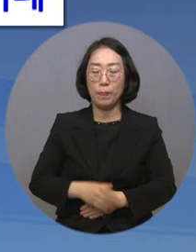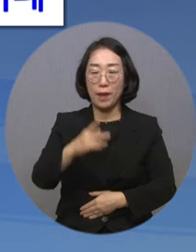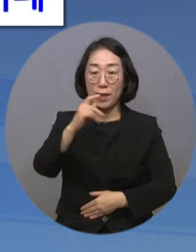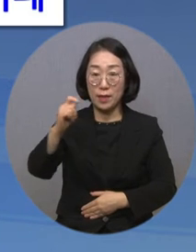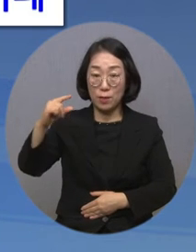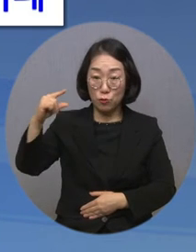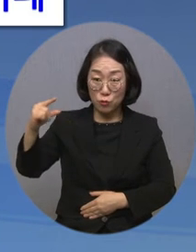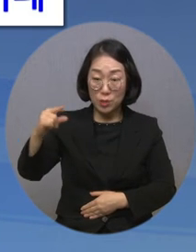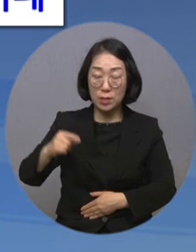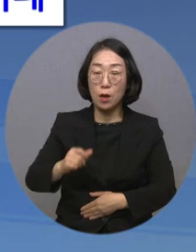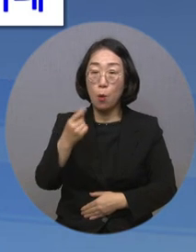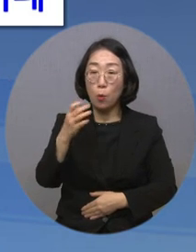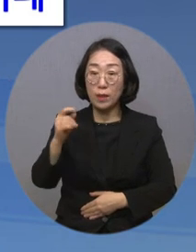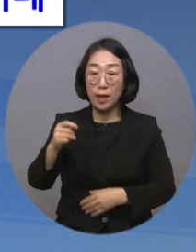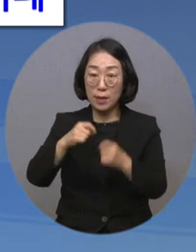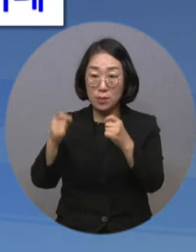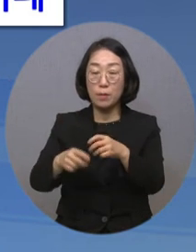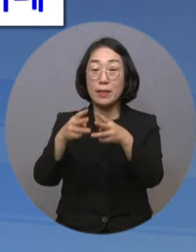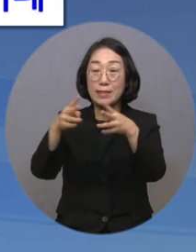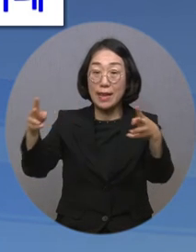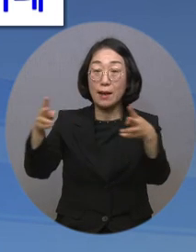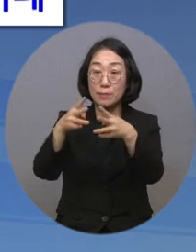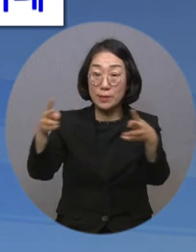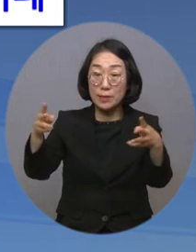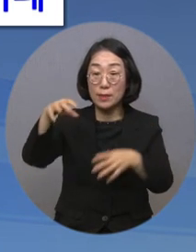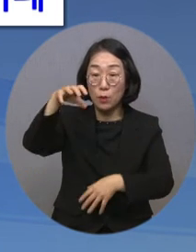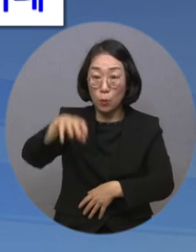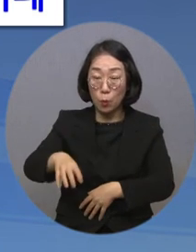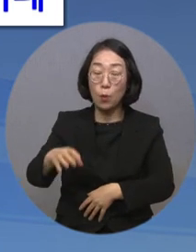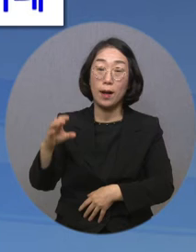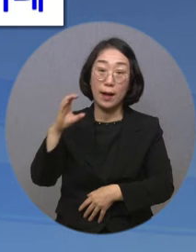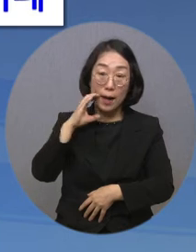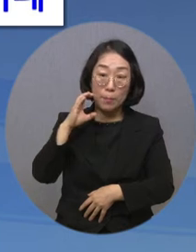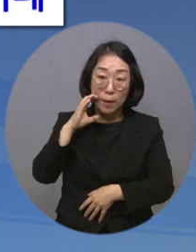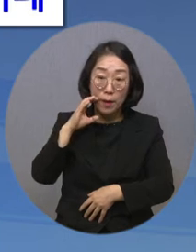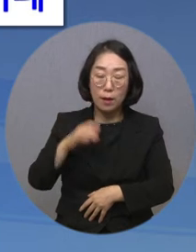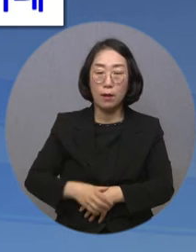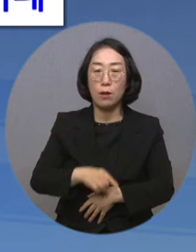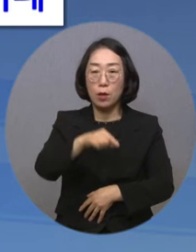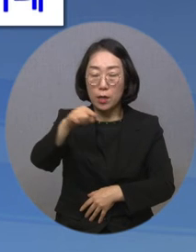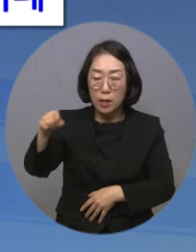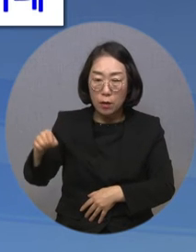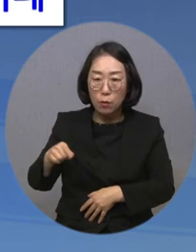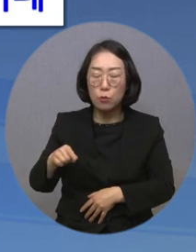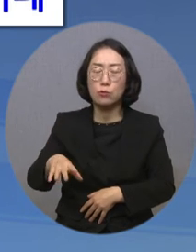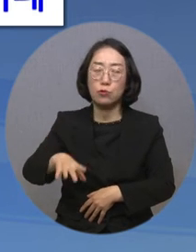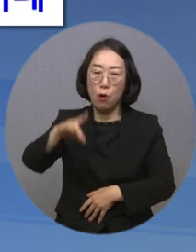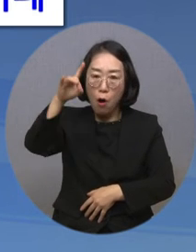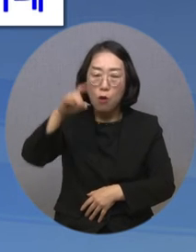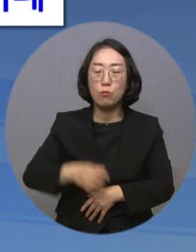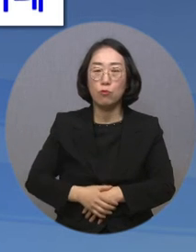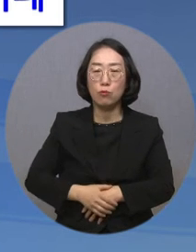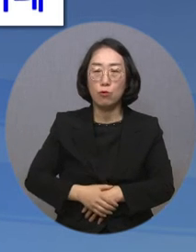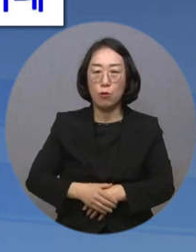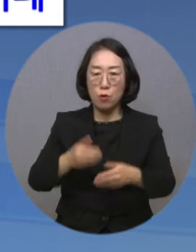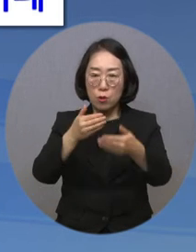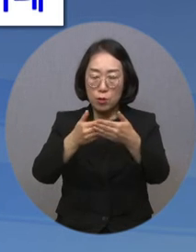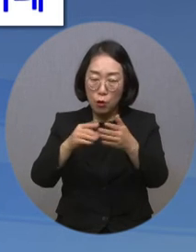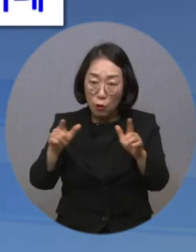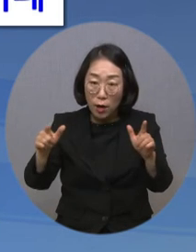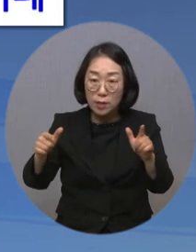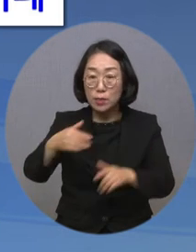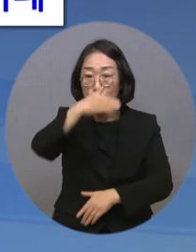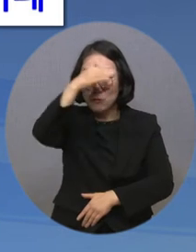상상마당 홍대 3층에 위치한 KTNG 상상마당 홍대점은 아이갓에브리싱 매장 최초 갤러리형 특화 매장으로